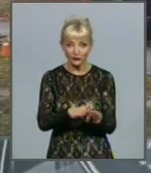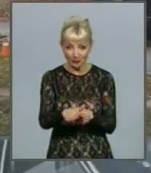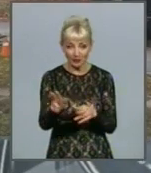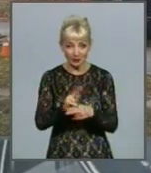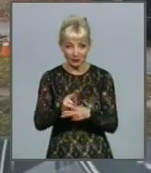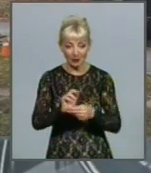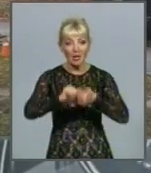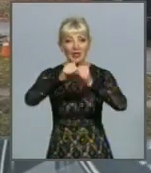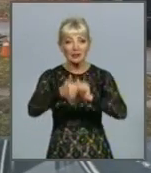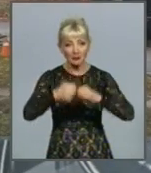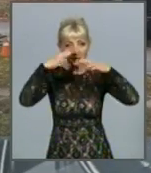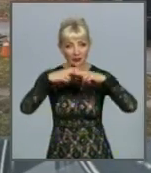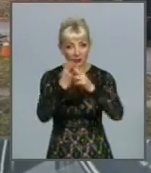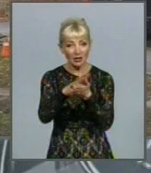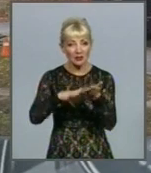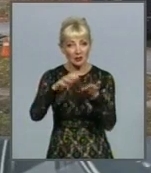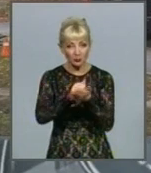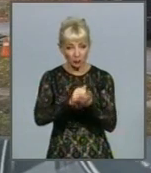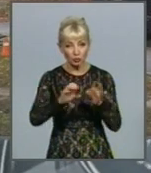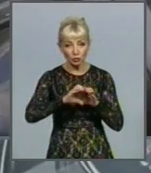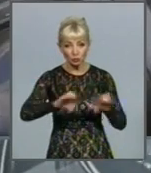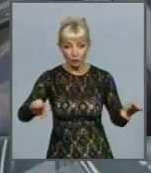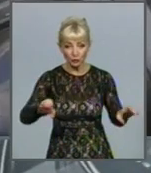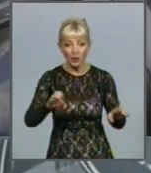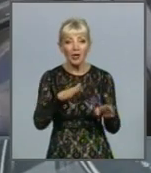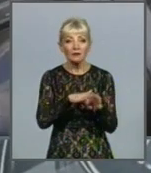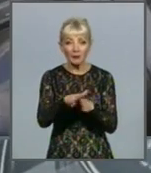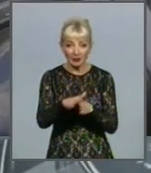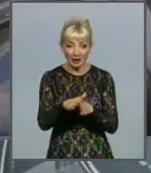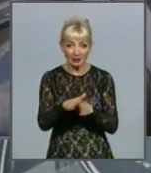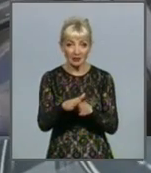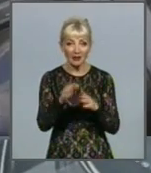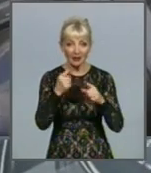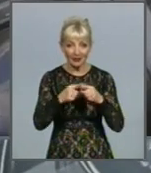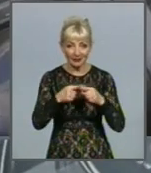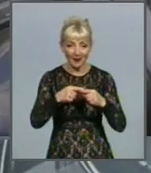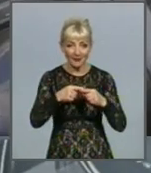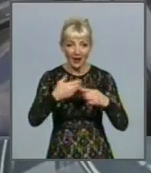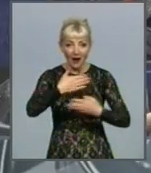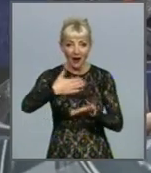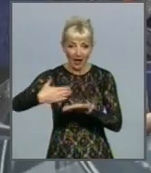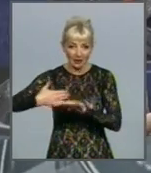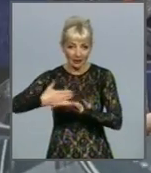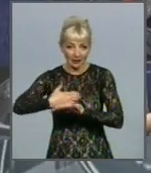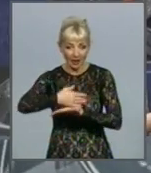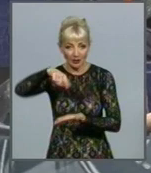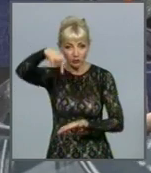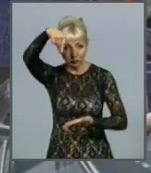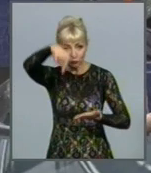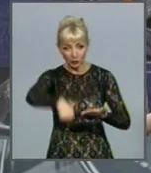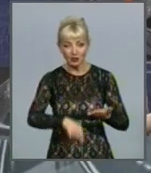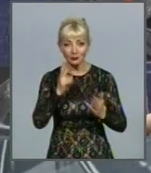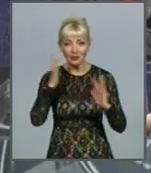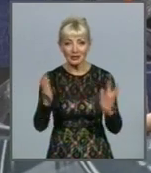Заміна технічно зношених ділянок трубопроводу виконується методом горизонтально направленого буріння, що дозволяє